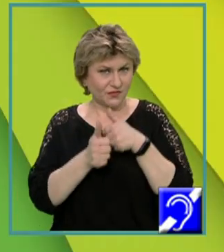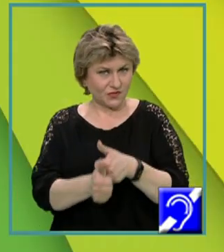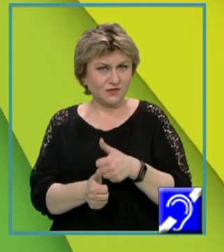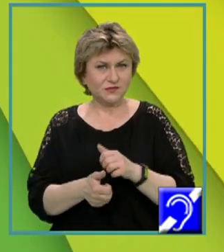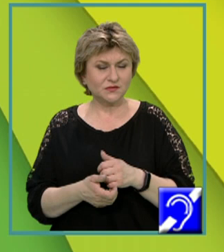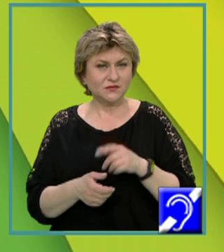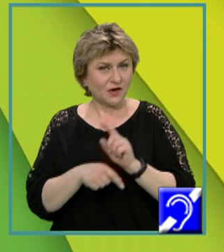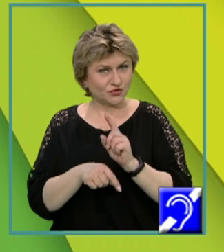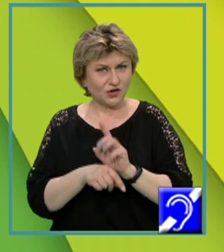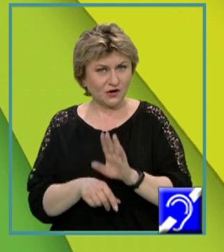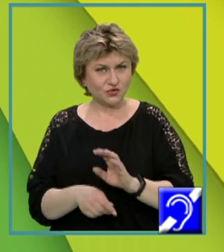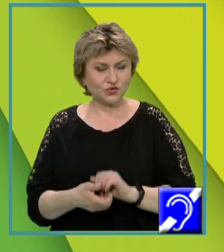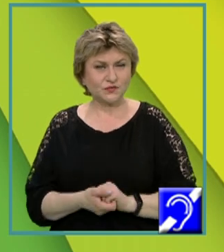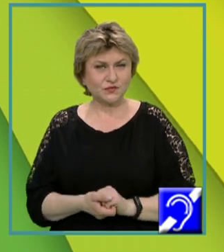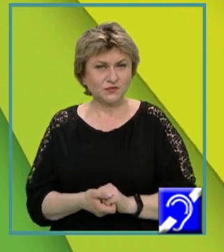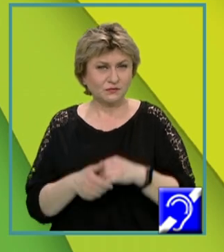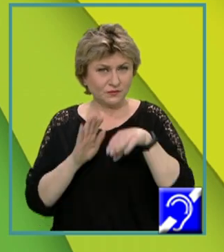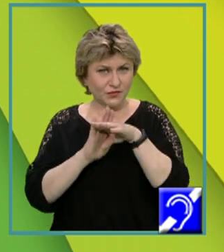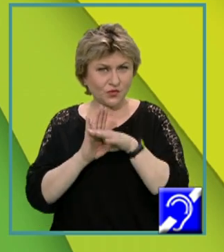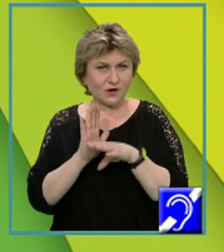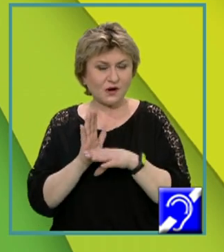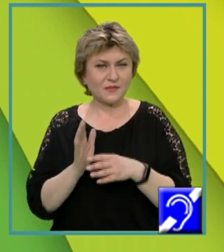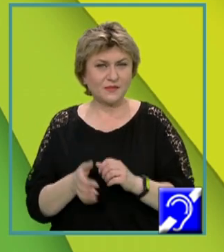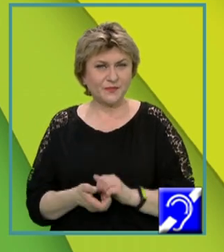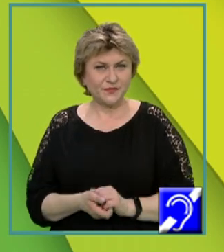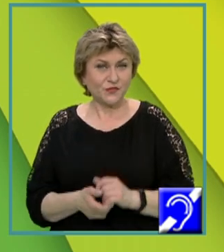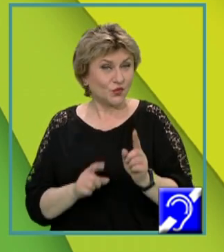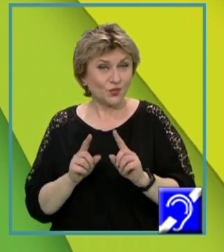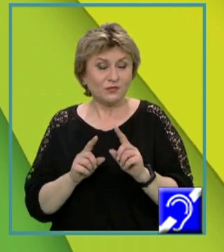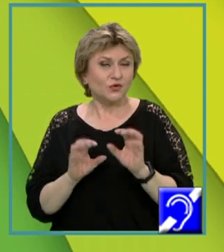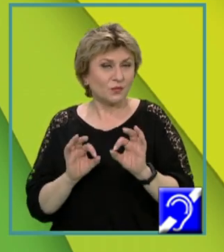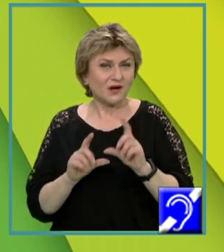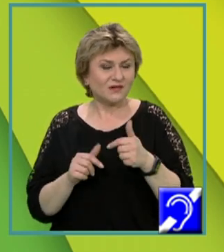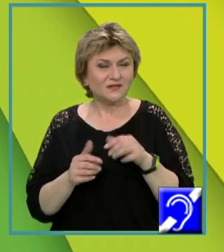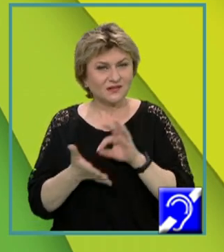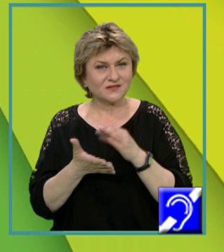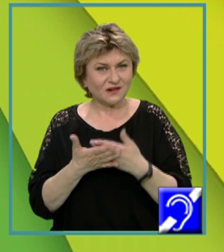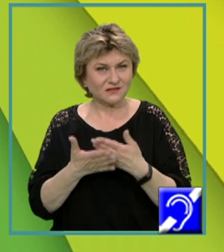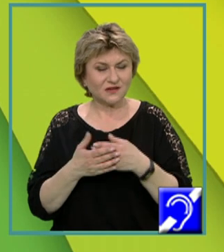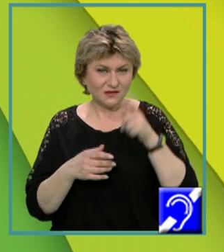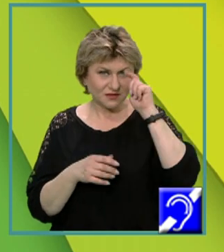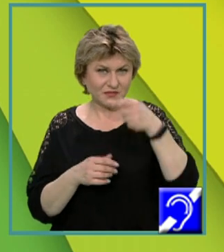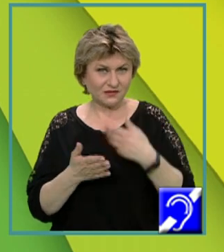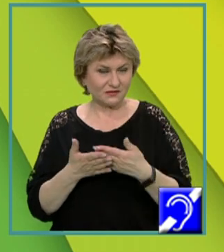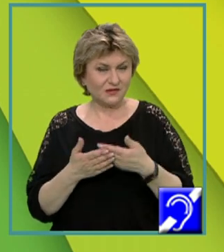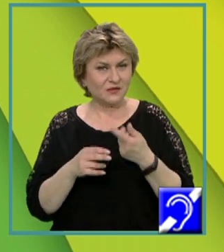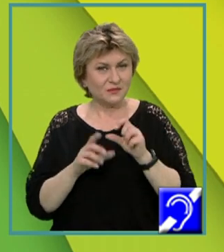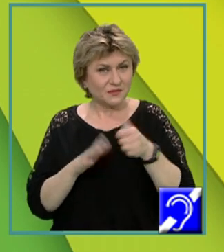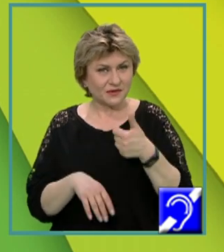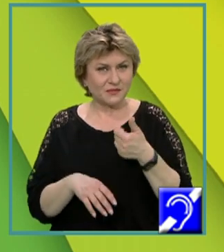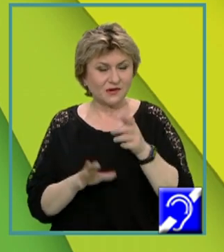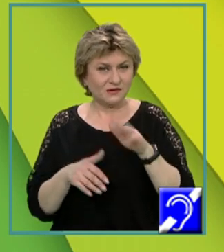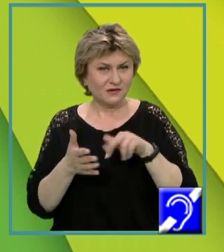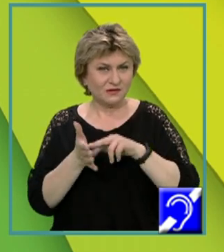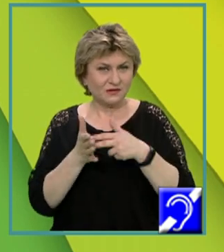aceleași subprograme ca și în C, numai că de data asta, respectând sintaxa specifică, vom avea mai întâi cuvântul